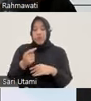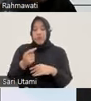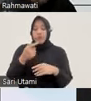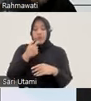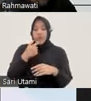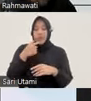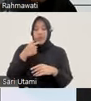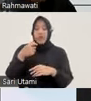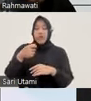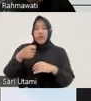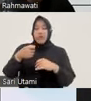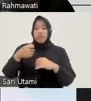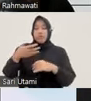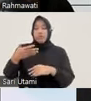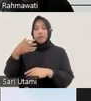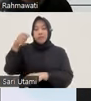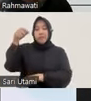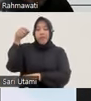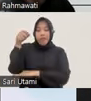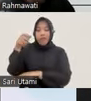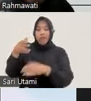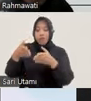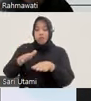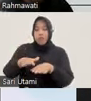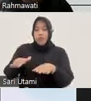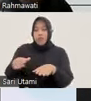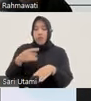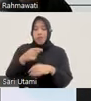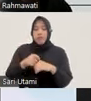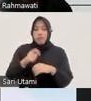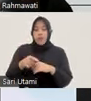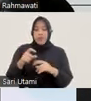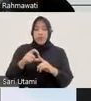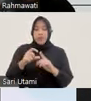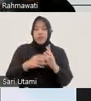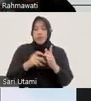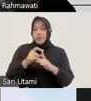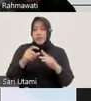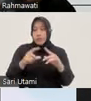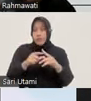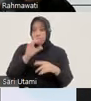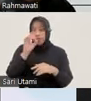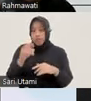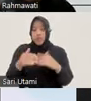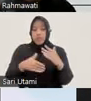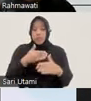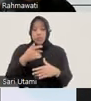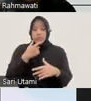diberikan kepada korban seperti di anak ketika sosial membayar denda dan lain sebagainya terus kemudian juga